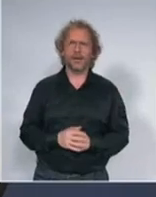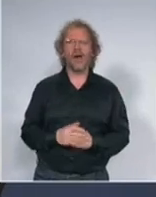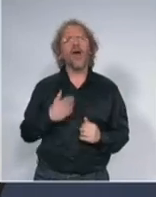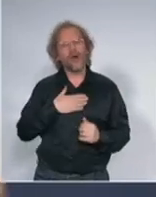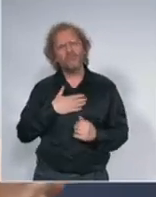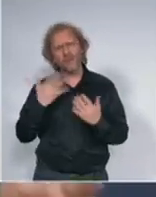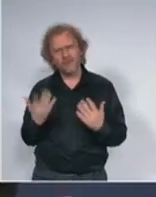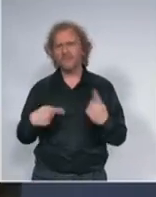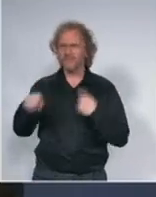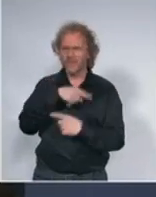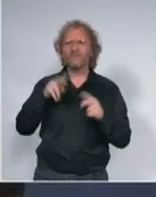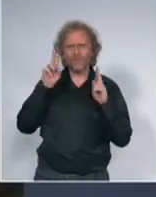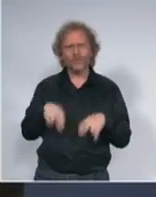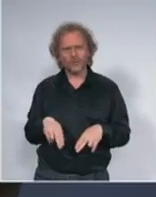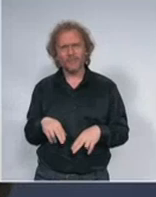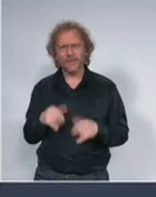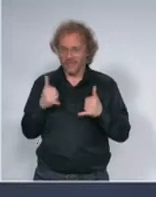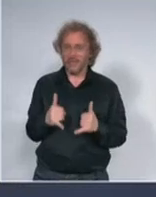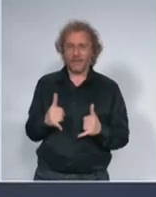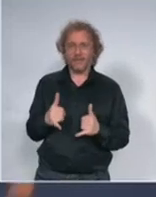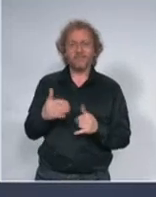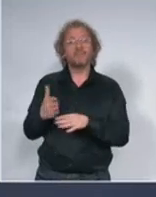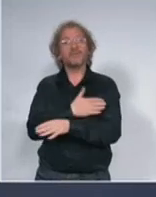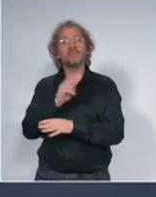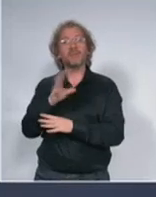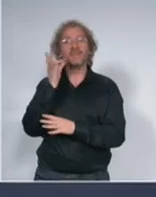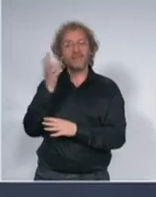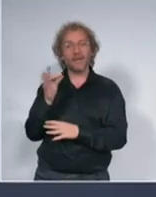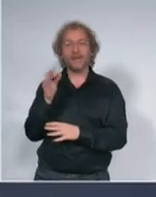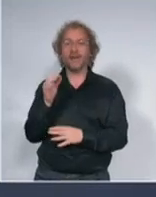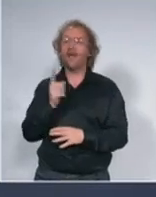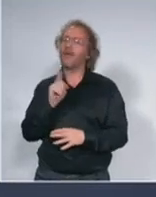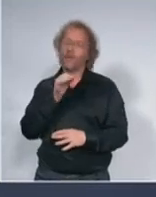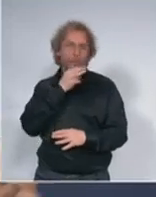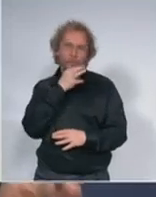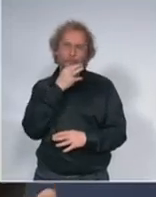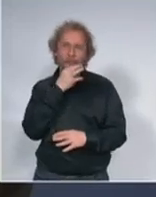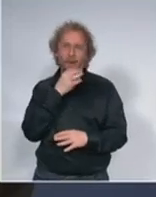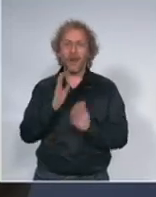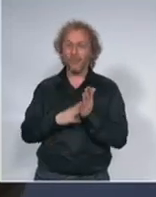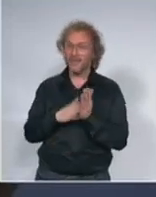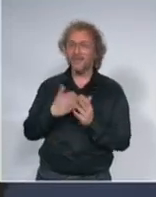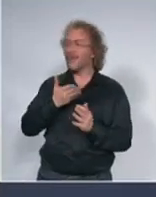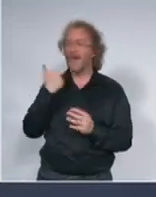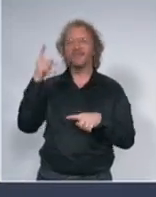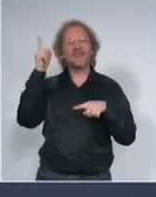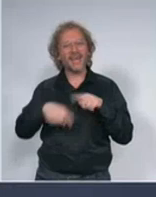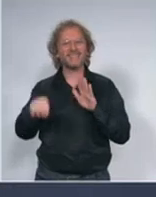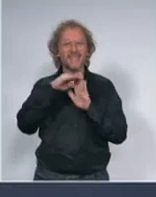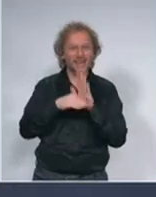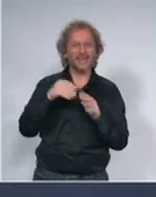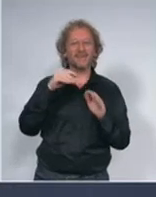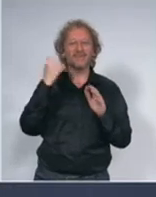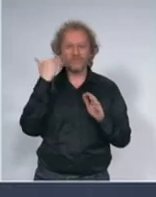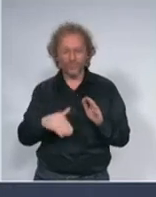ali pre 15 dana ne bismo sigurno mogli da nisu ove mere koje nam je vlada i predstavnik republike omogućila